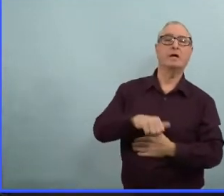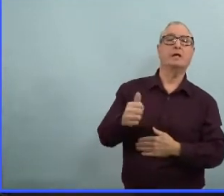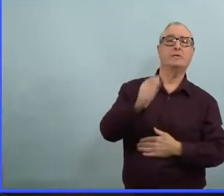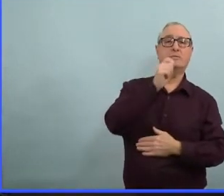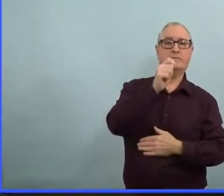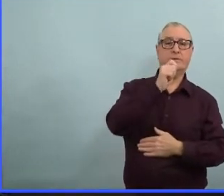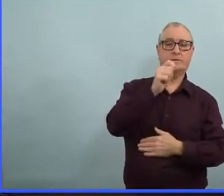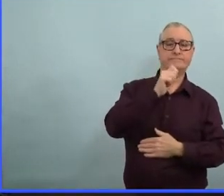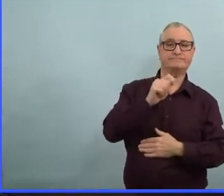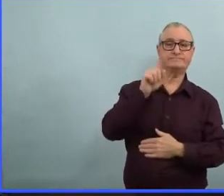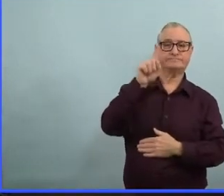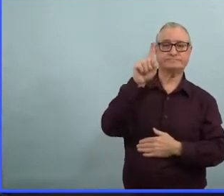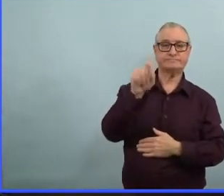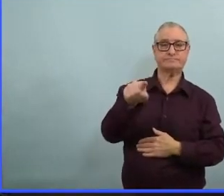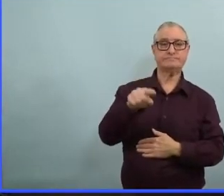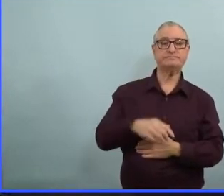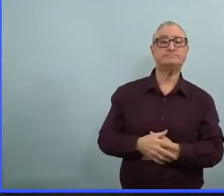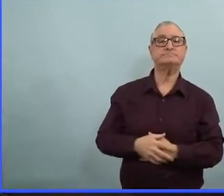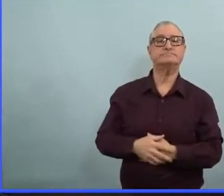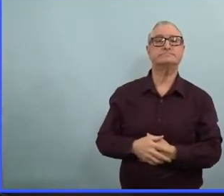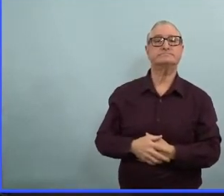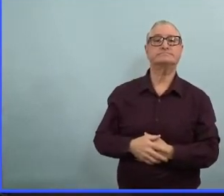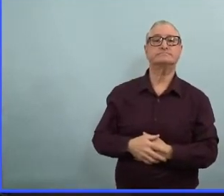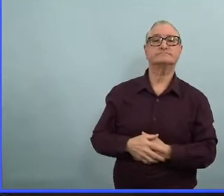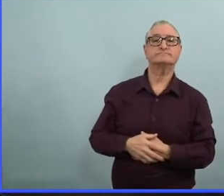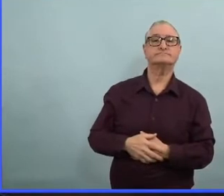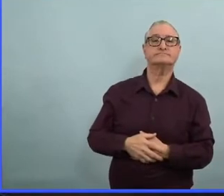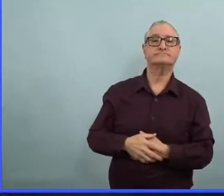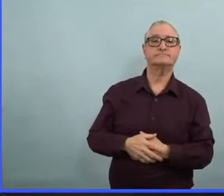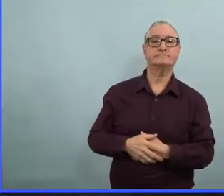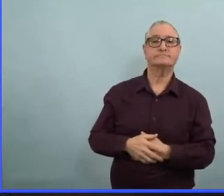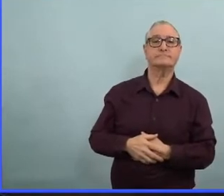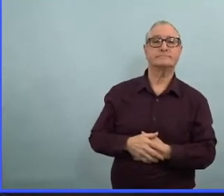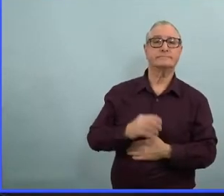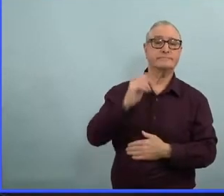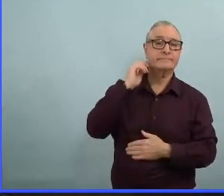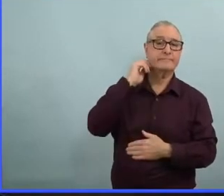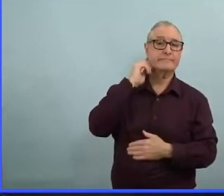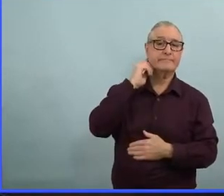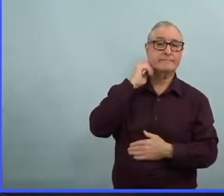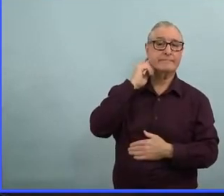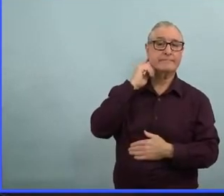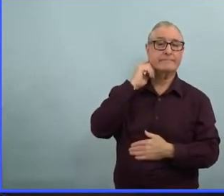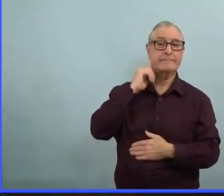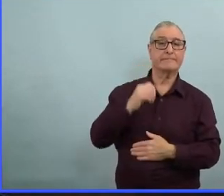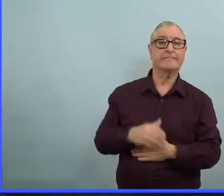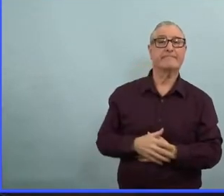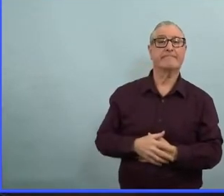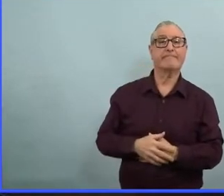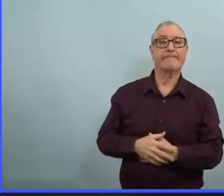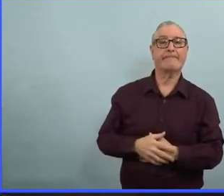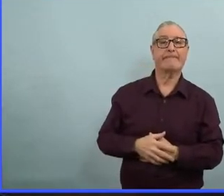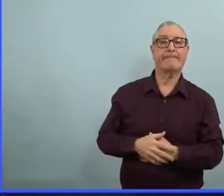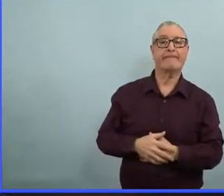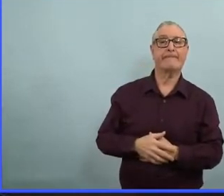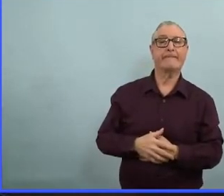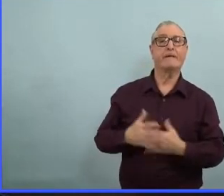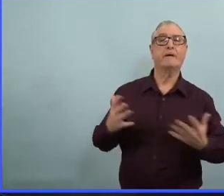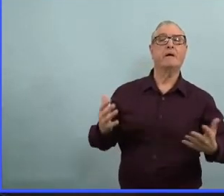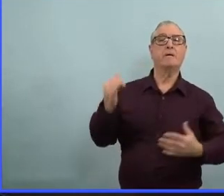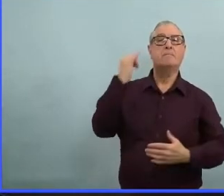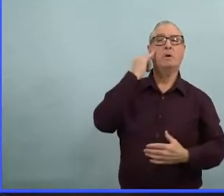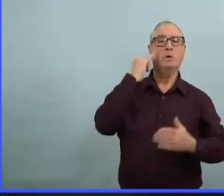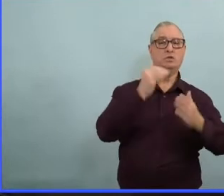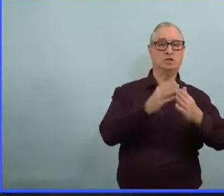Bon, ce que l'on a vu, c'est que si vous êtes entièrement vacciné et que vous n'avez pas une immunité compromise, alors vous avez des